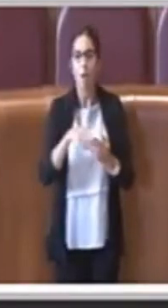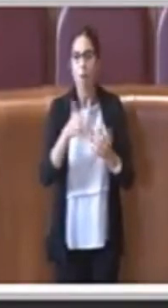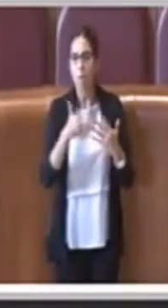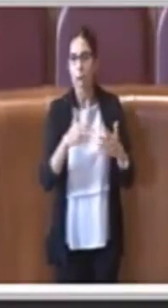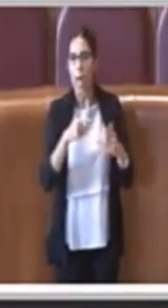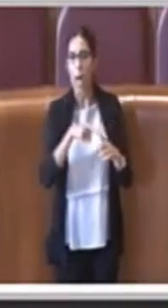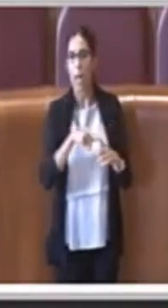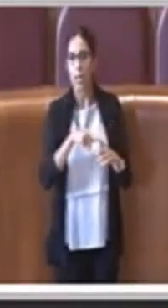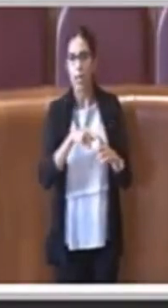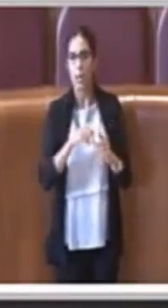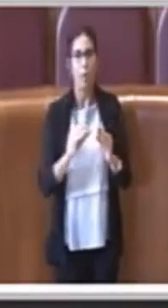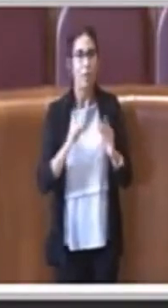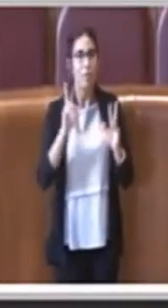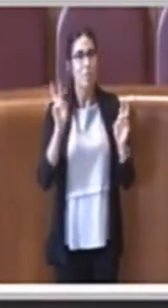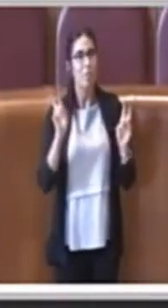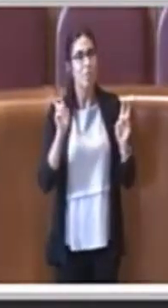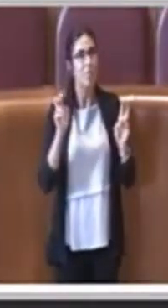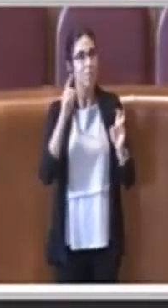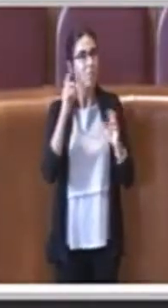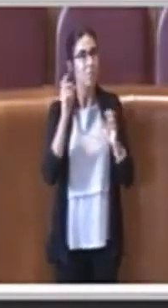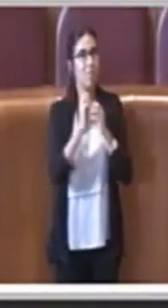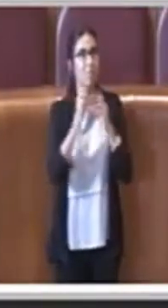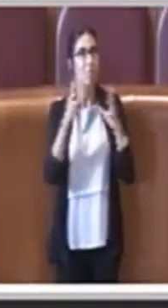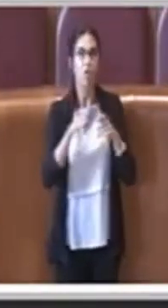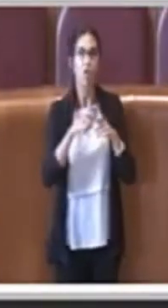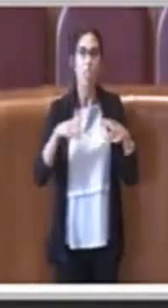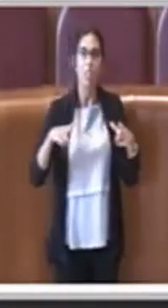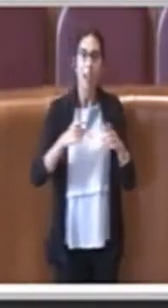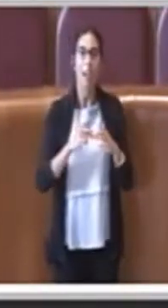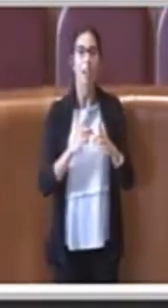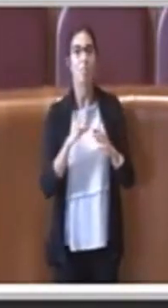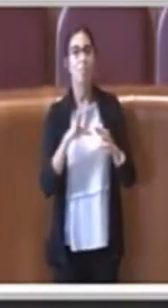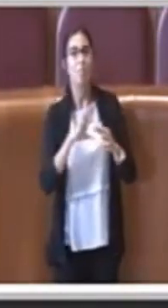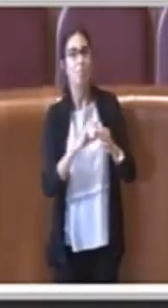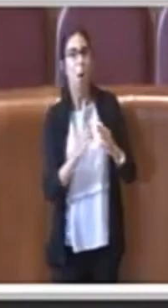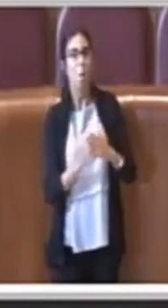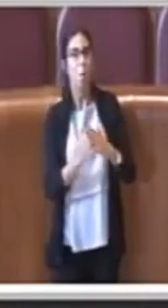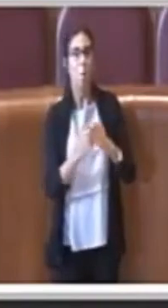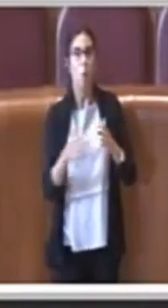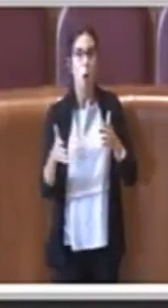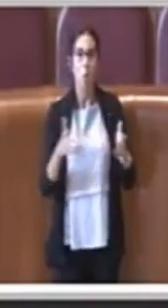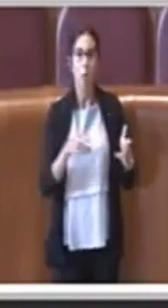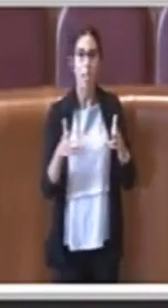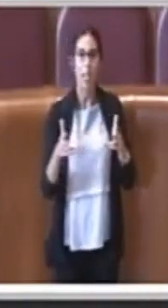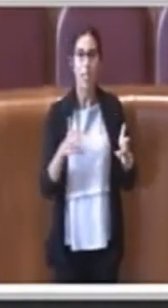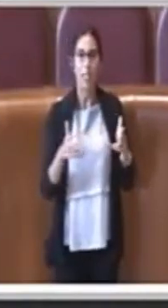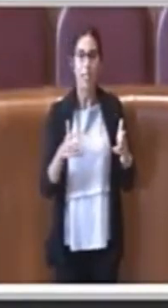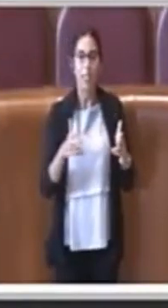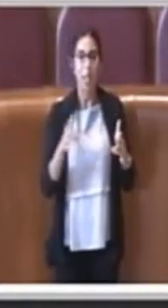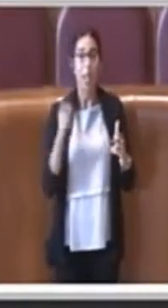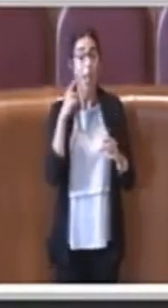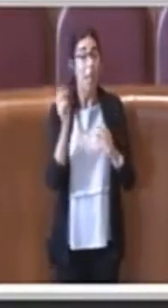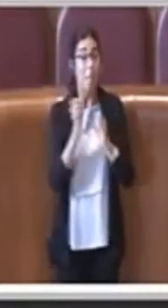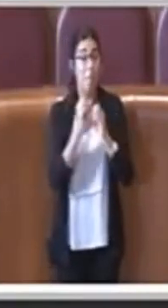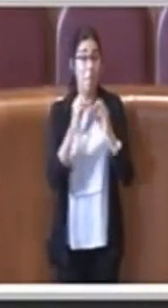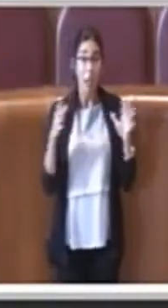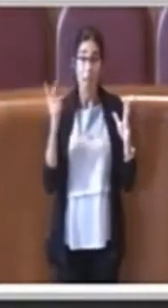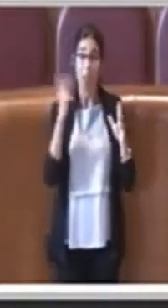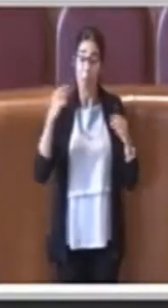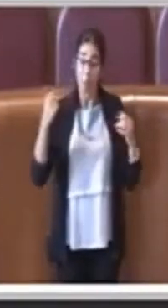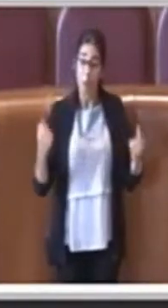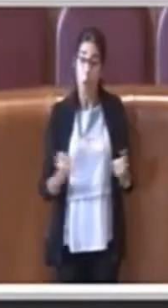visione di città sulla mobilità, che immagina e promuove l